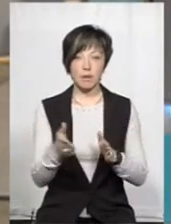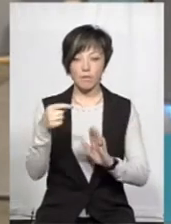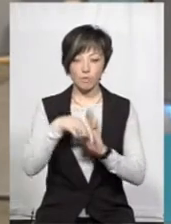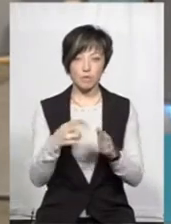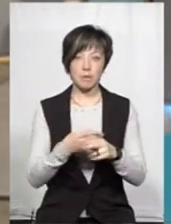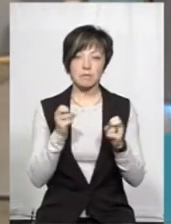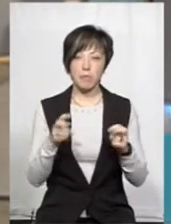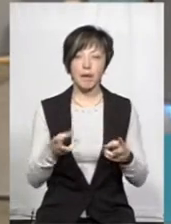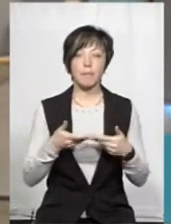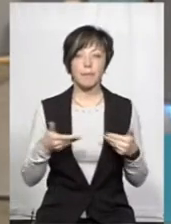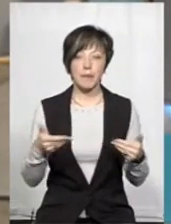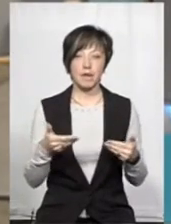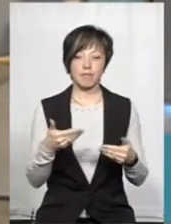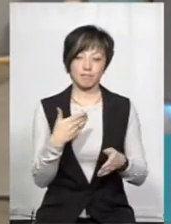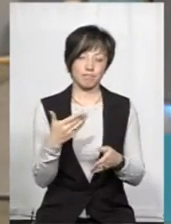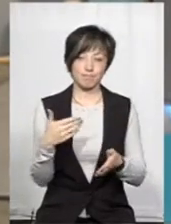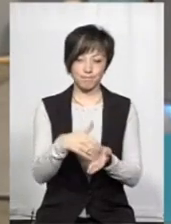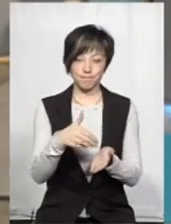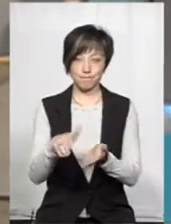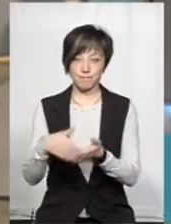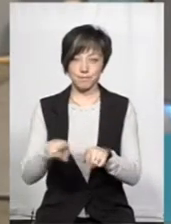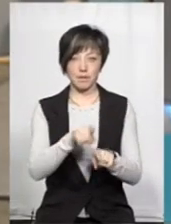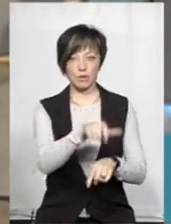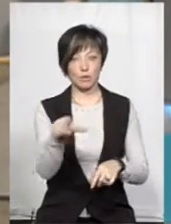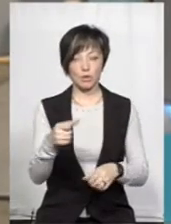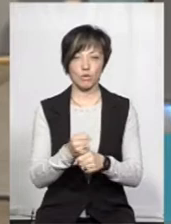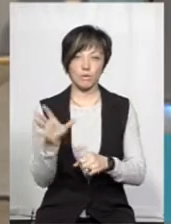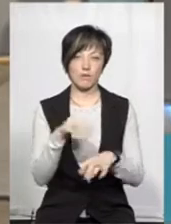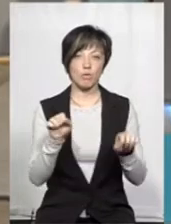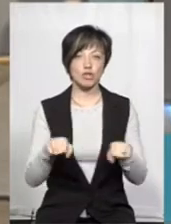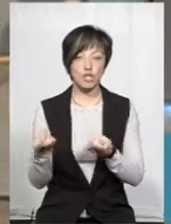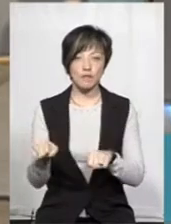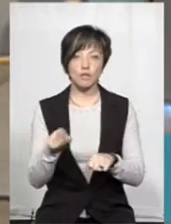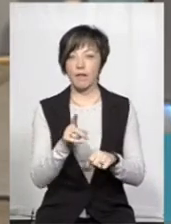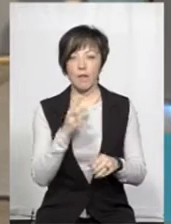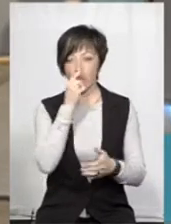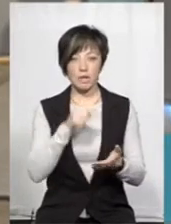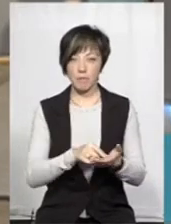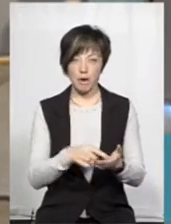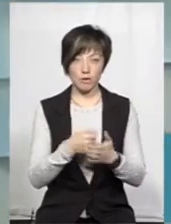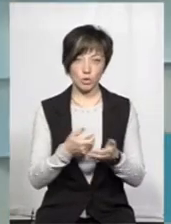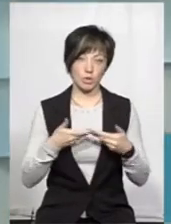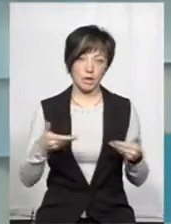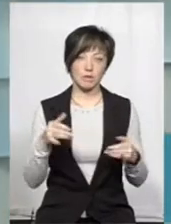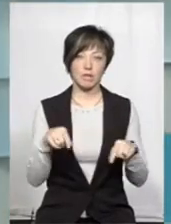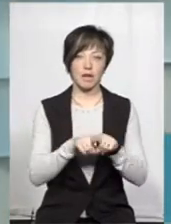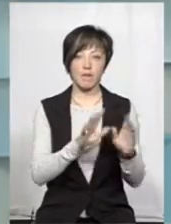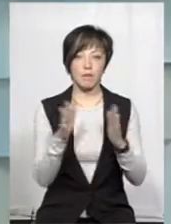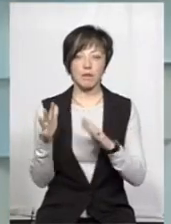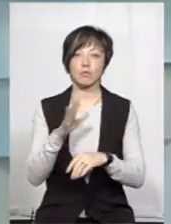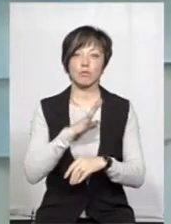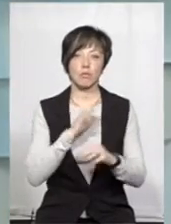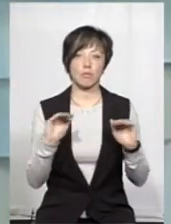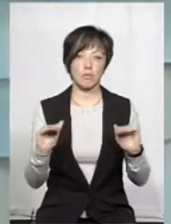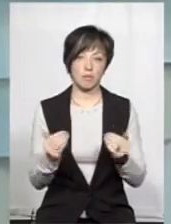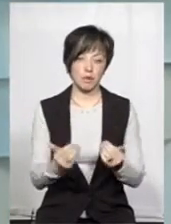внутрішньої безпеки, і ми позбуваємося від таких людей, і робимо все можливе, щоб вони і не потрапляли до нас, і щоб таких випадків